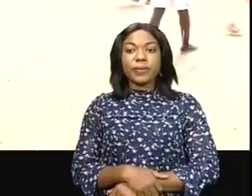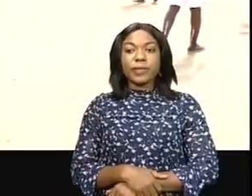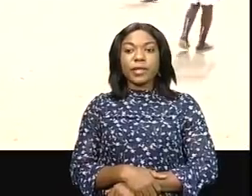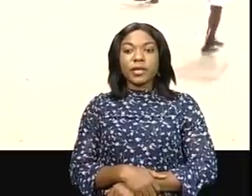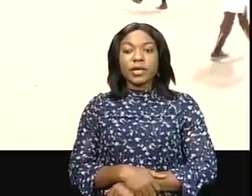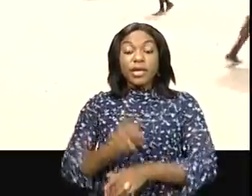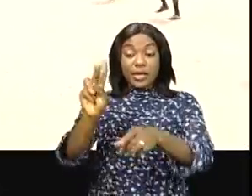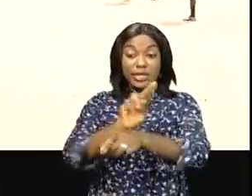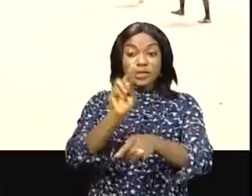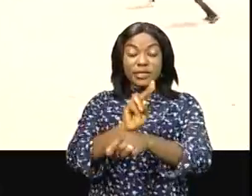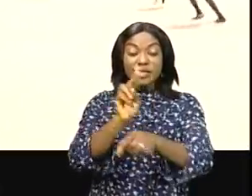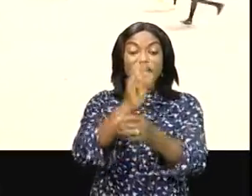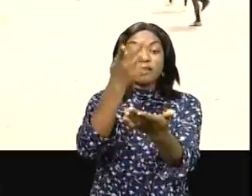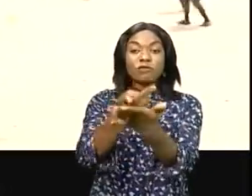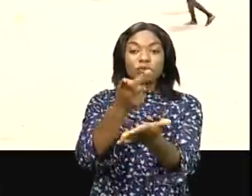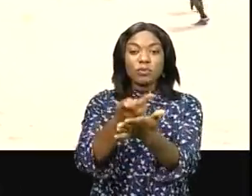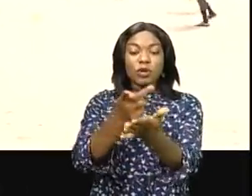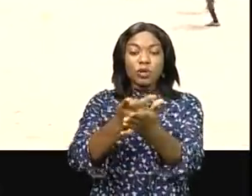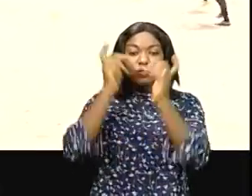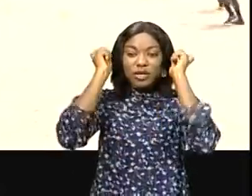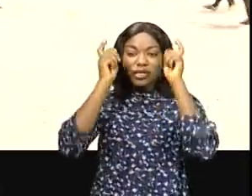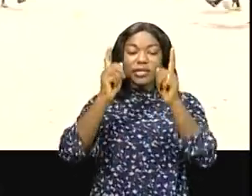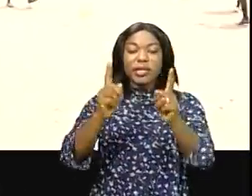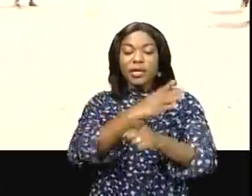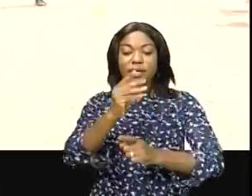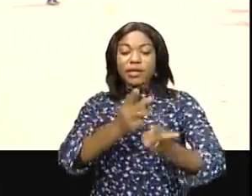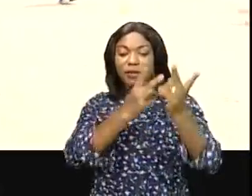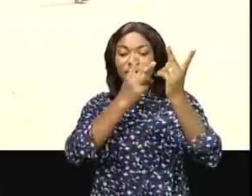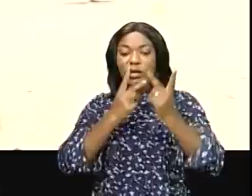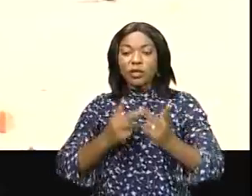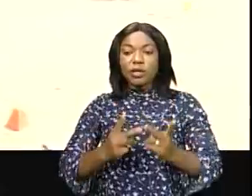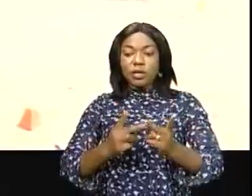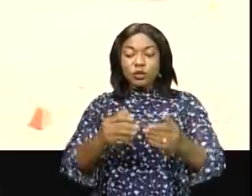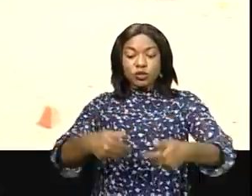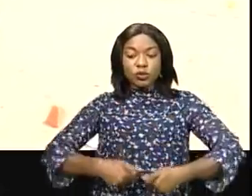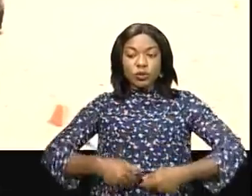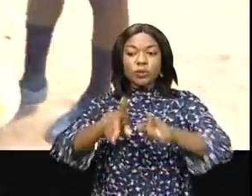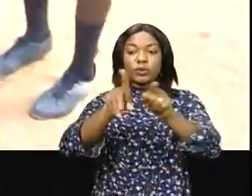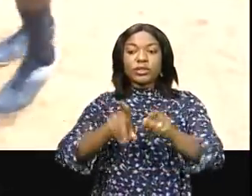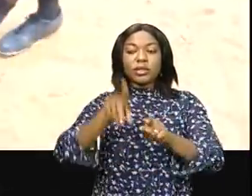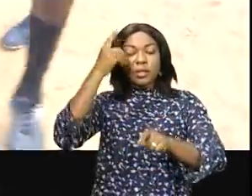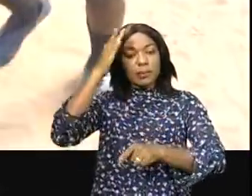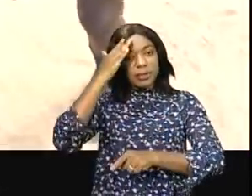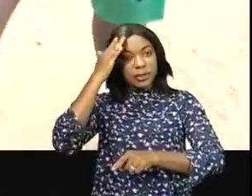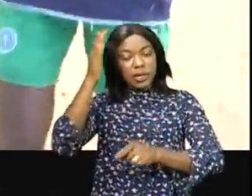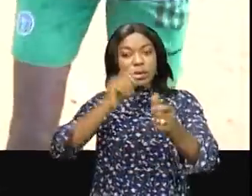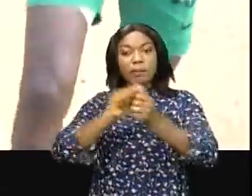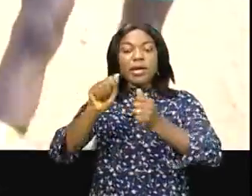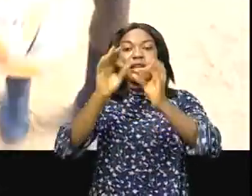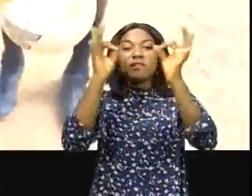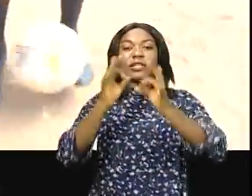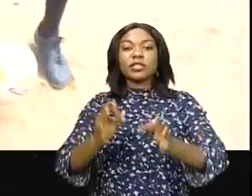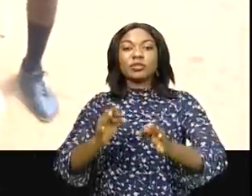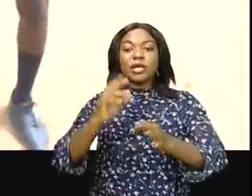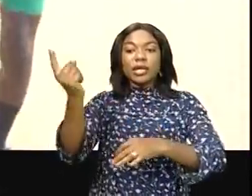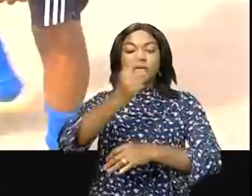Utiliser le pouvoir du football pour éduquer et inculquer les valeurs positives aux jeunes, l'option est celle pensée par la Fédération internationale